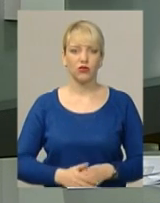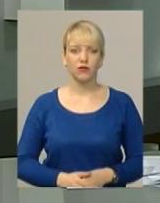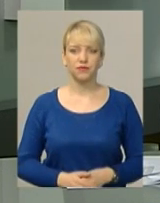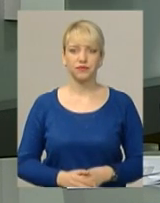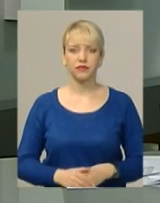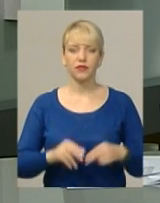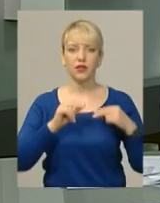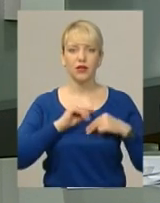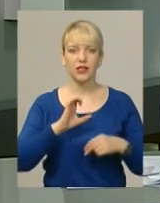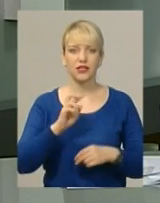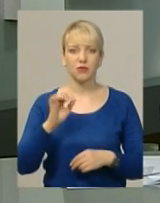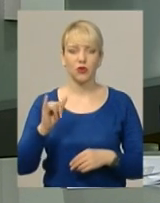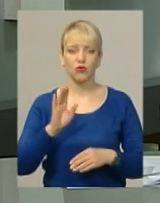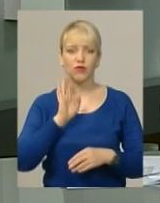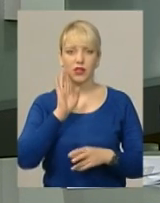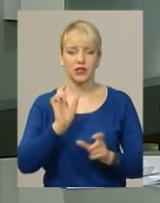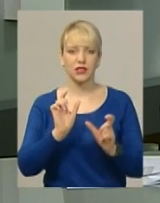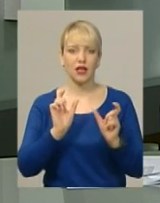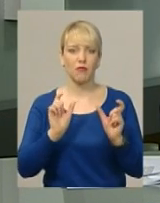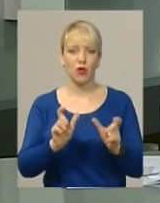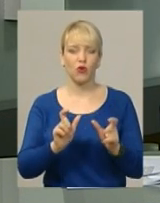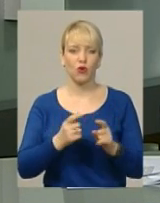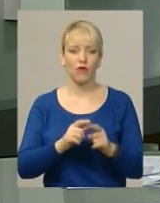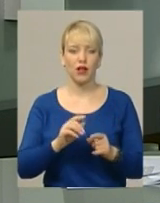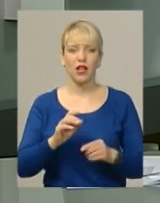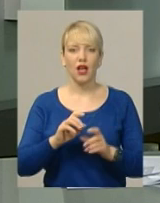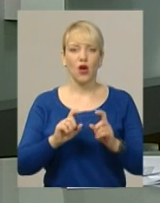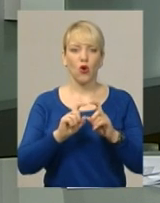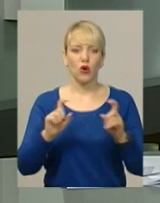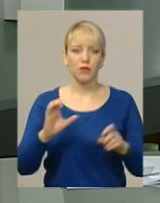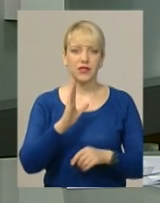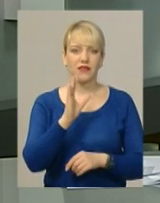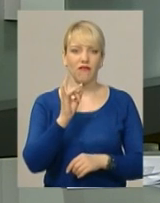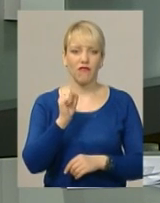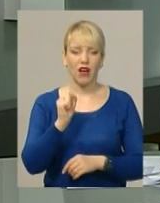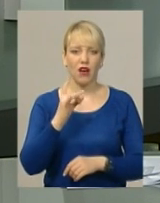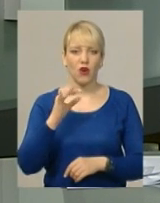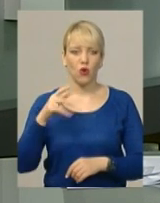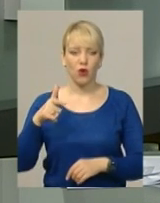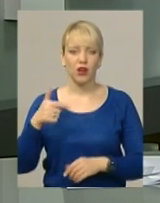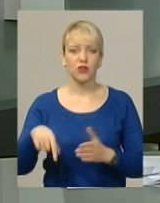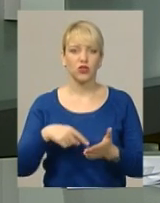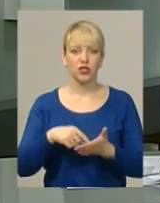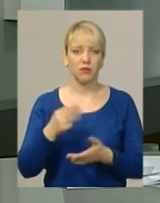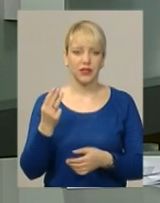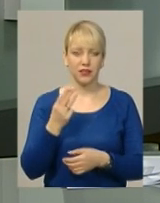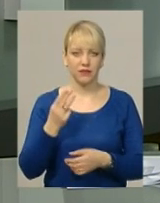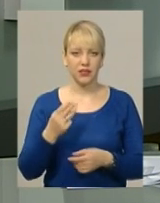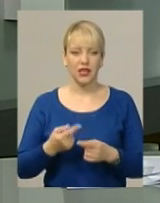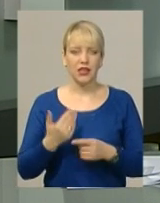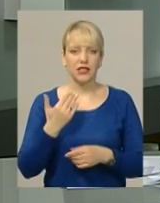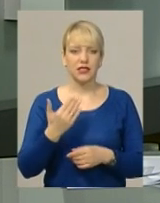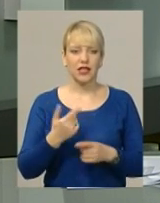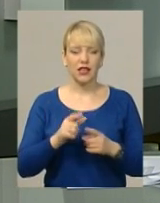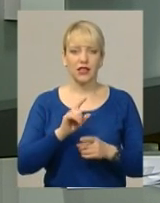Працівники СБУ вранці заблокували офіс корпорації «Сварог» у Шепетівці. Про це повідомляє Шепетівське видання «День за днем». За його